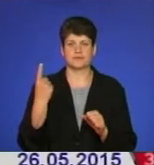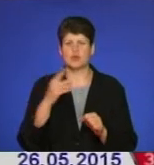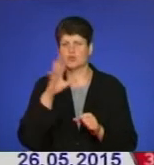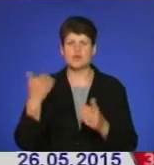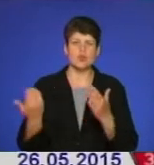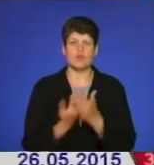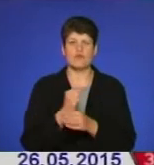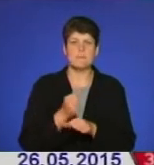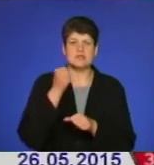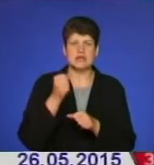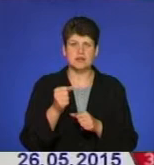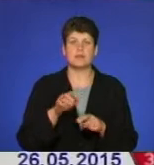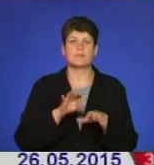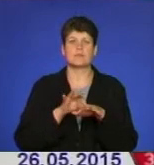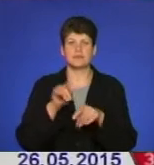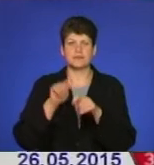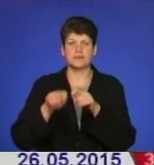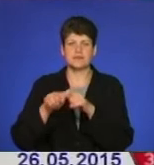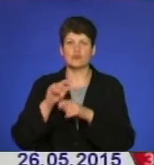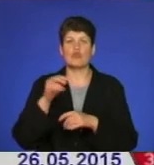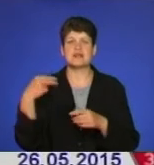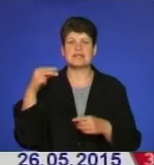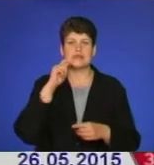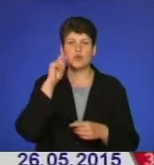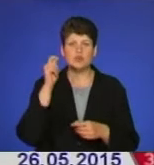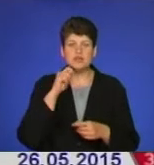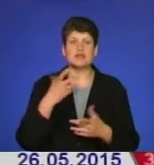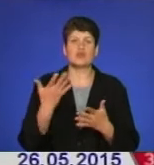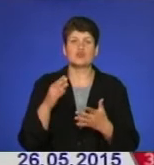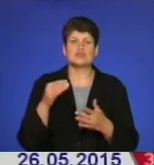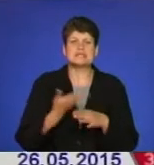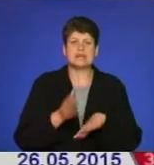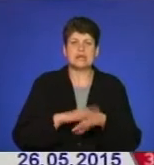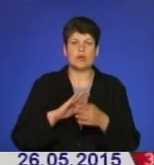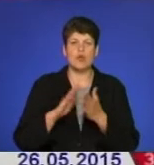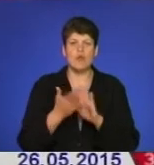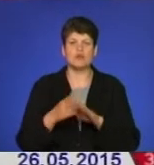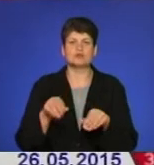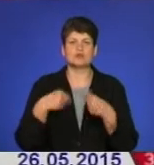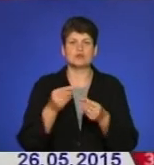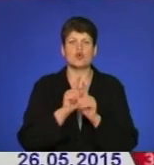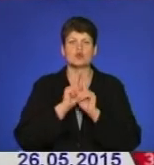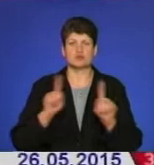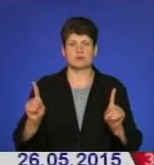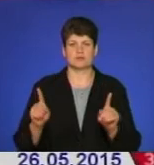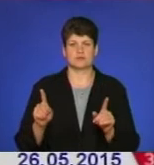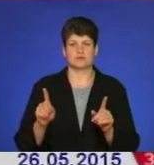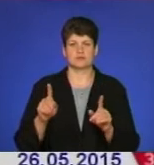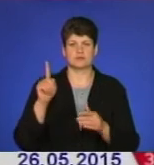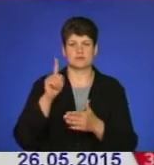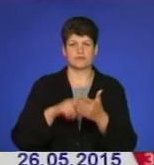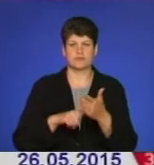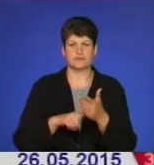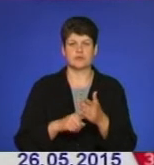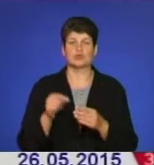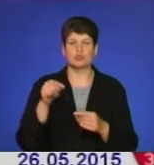новопризначені пройшли перевірку в президента України. У складних умовах на них покладено особливі сподівання. Саме